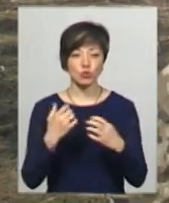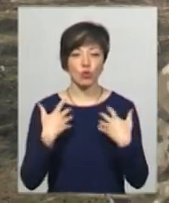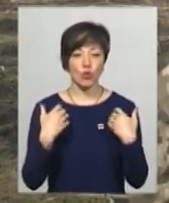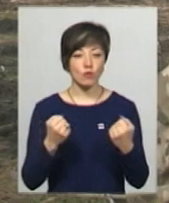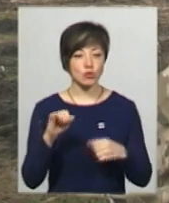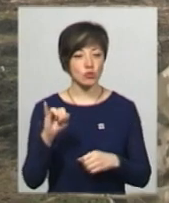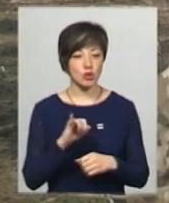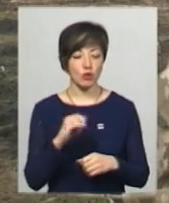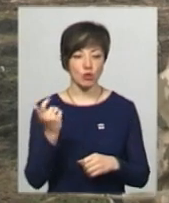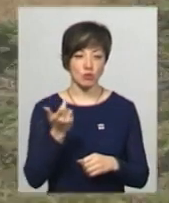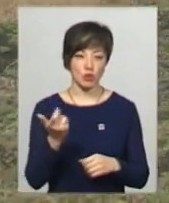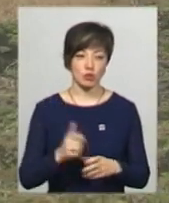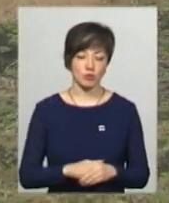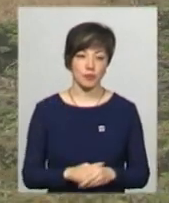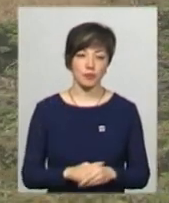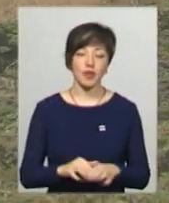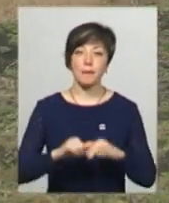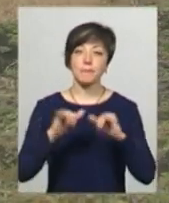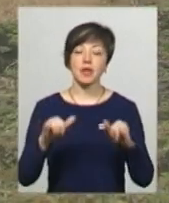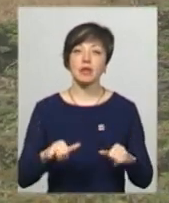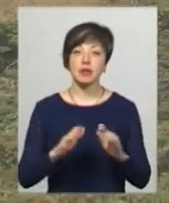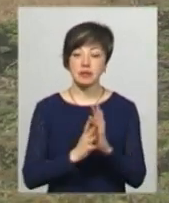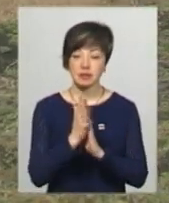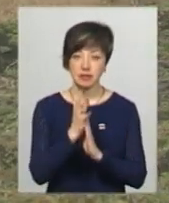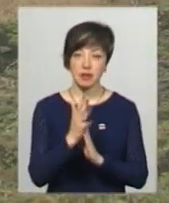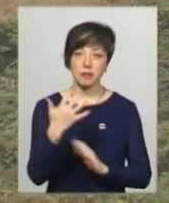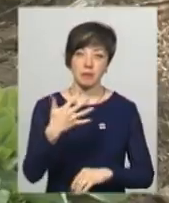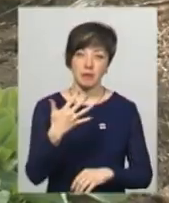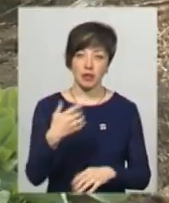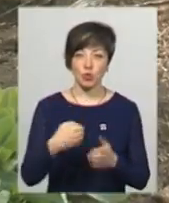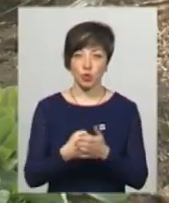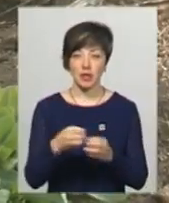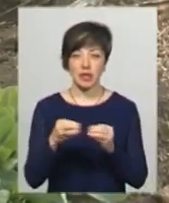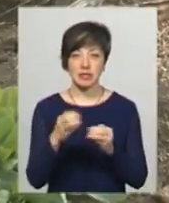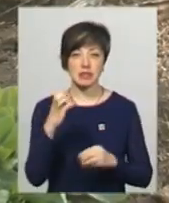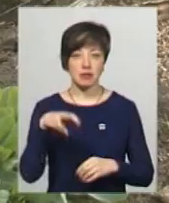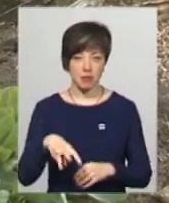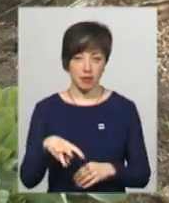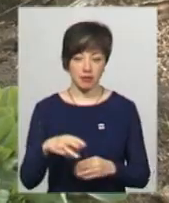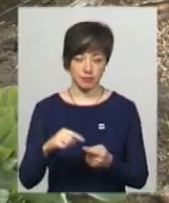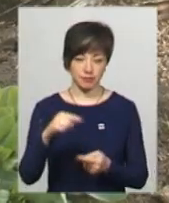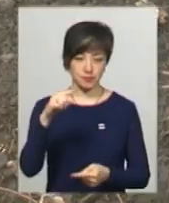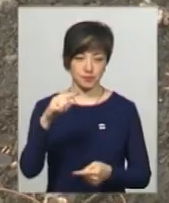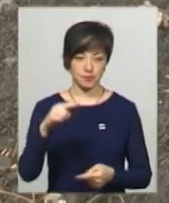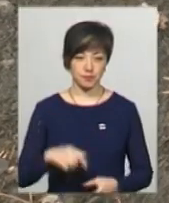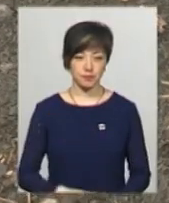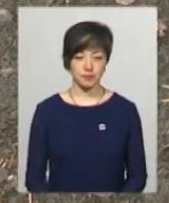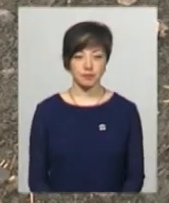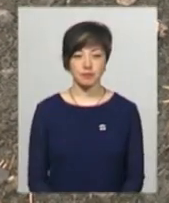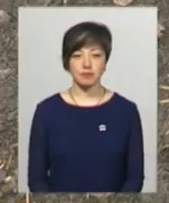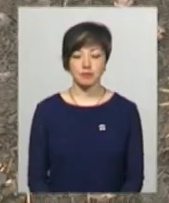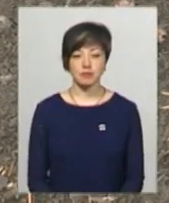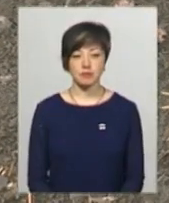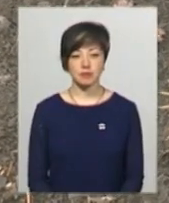господарську. Приріст молодих рослин за ріг склав від 5 до 10 сантиметрів. Тетяна Ворожцова, Віктор Кровий, новини